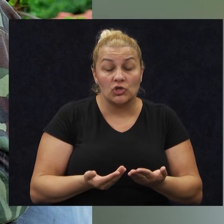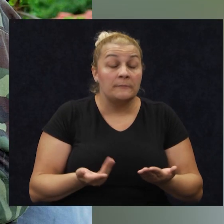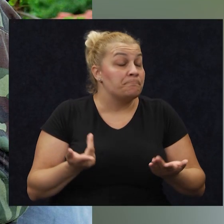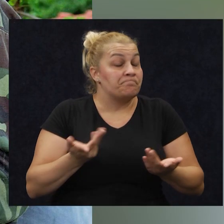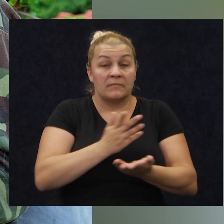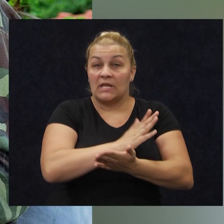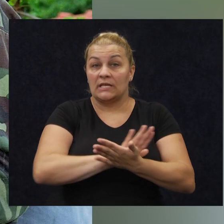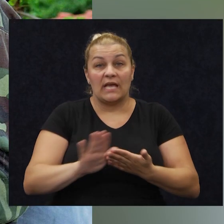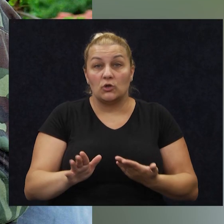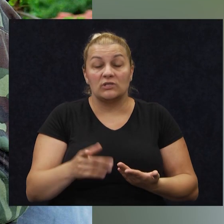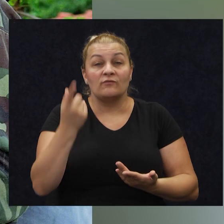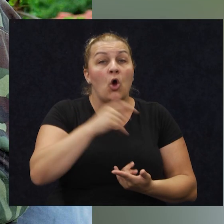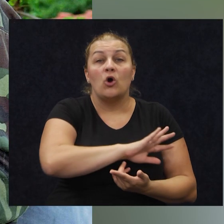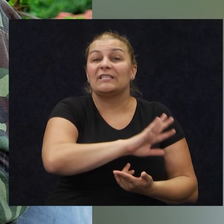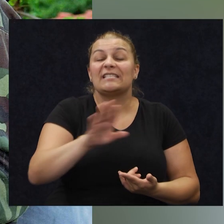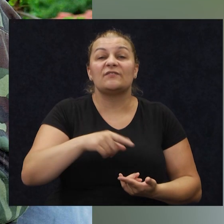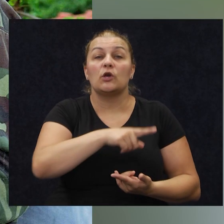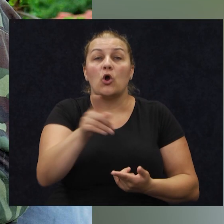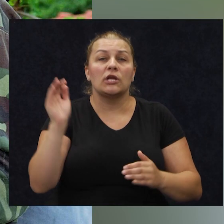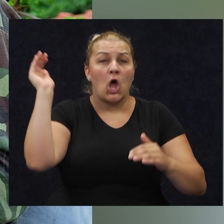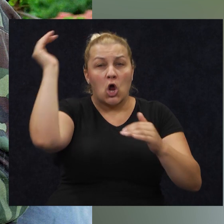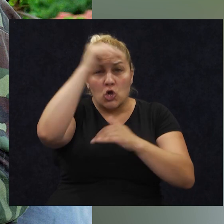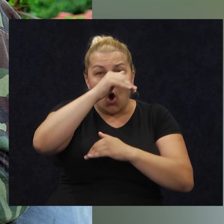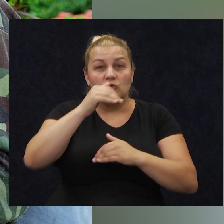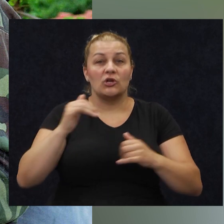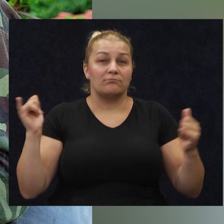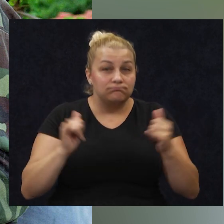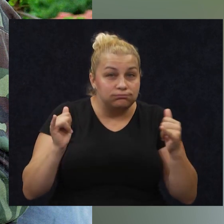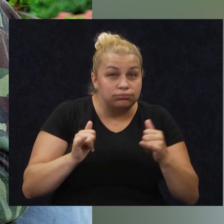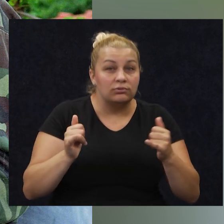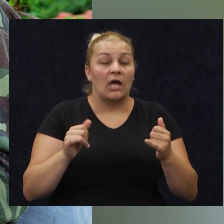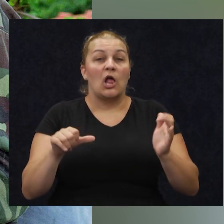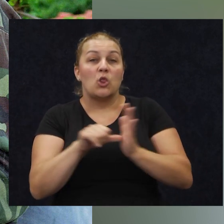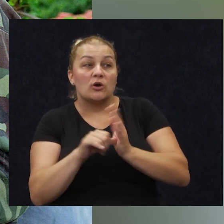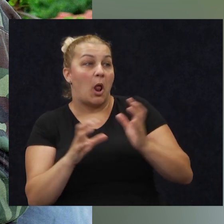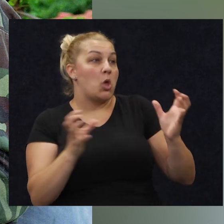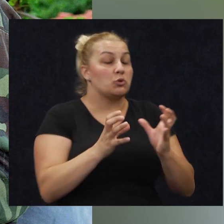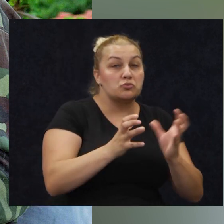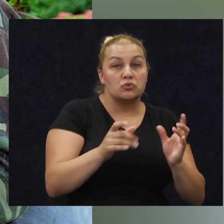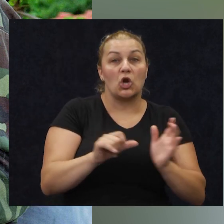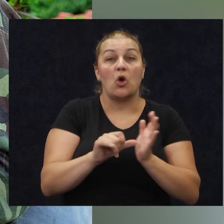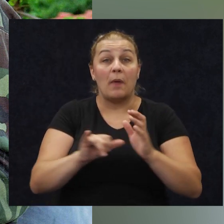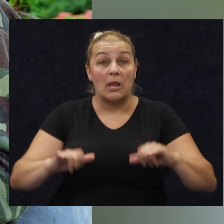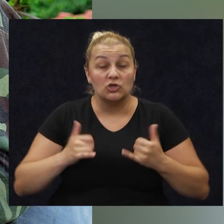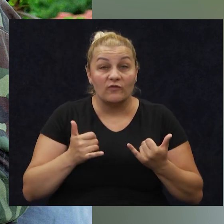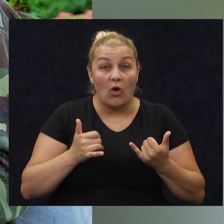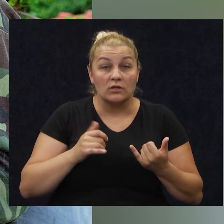jednostavno od svih onih noćnih, ajmo reći, izlazaka, normalnog druženja, normalnog života,